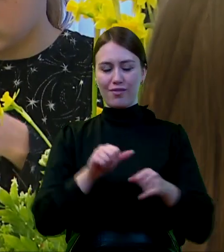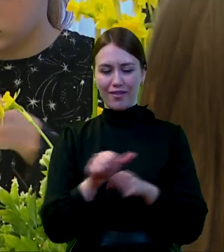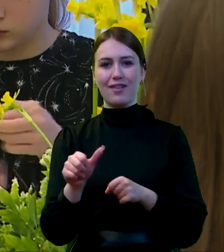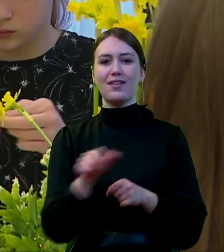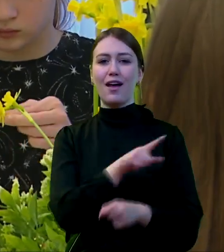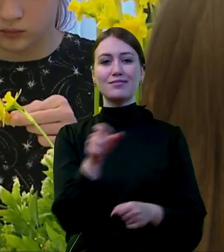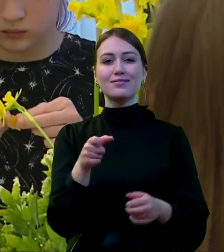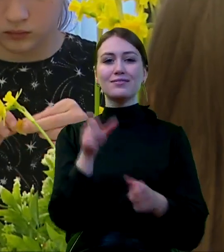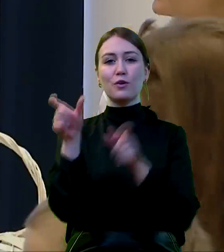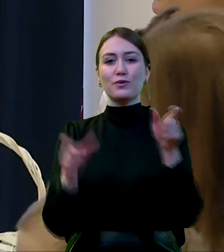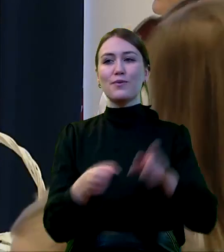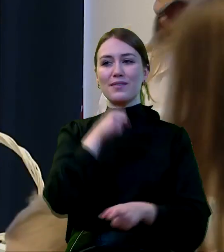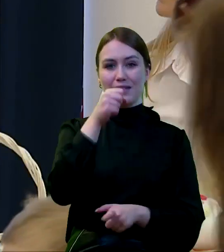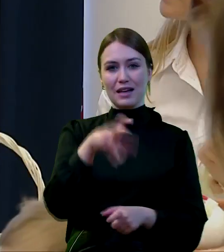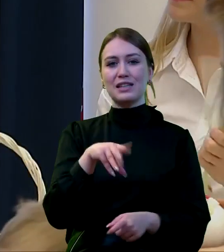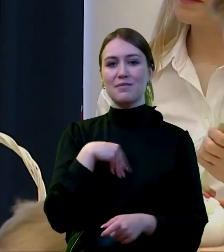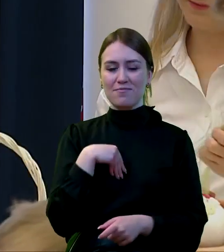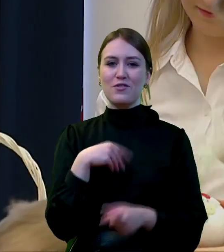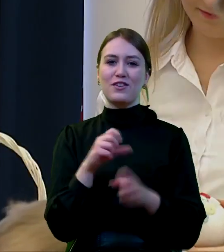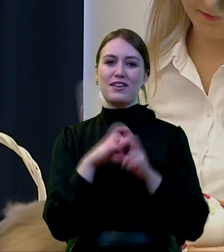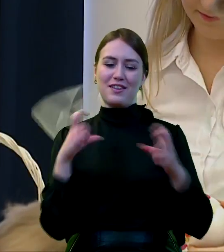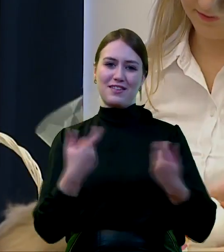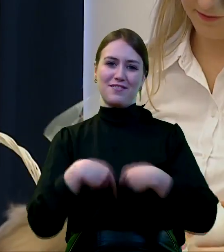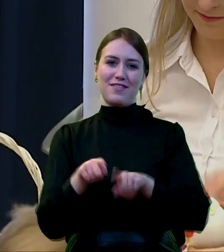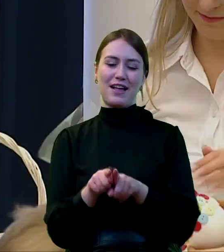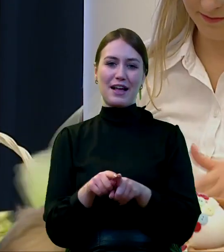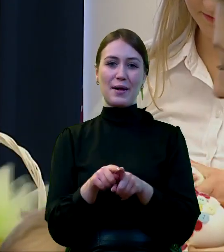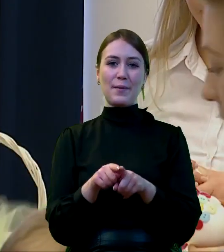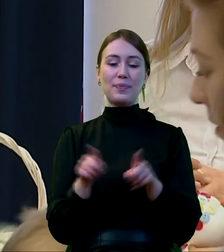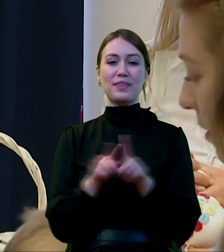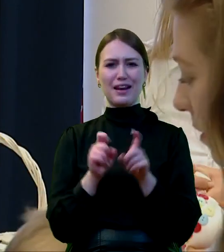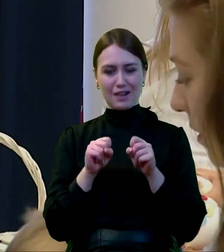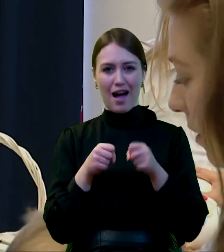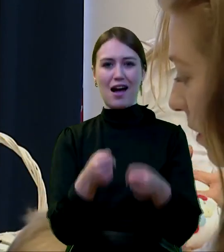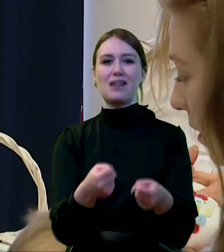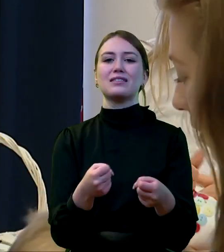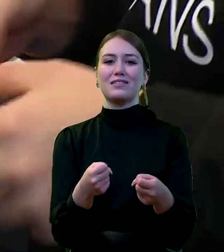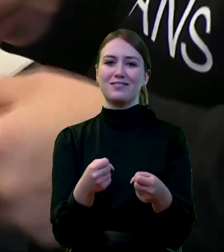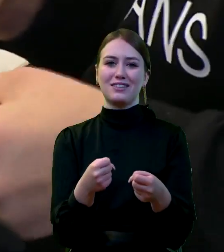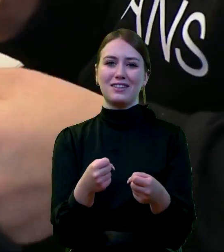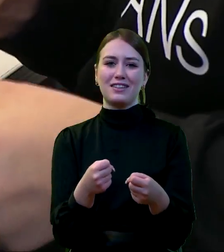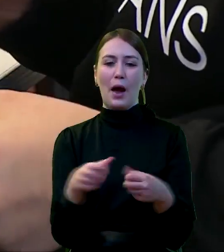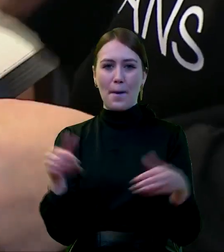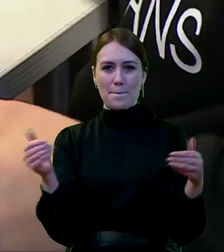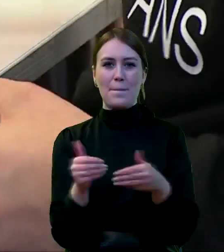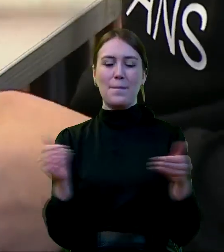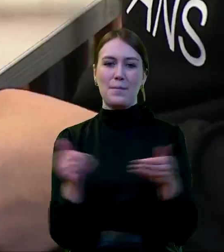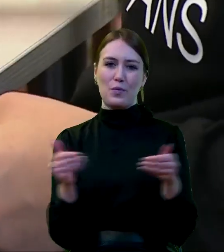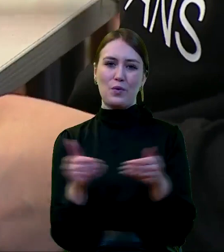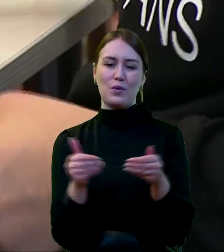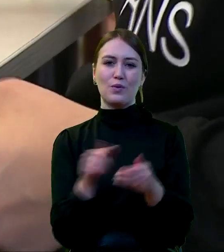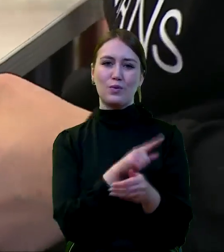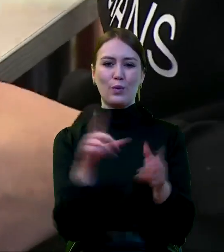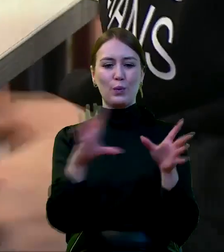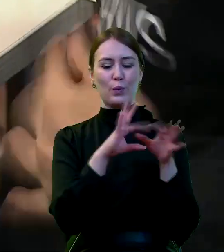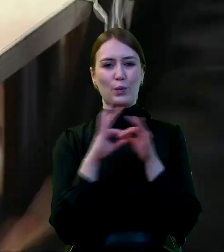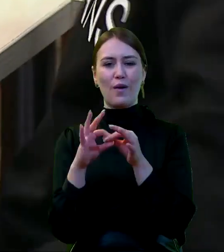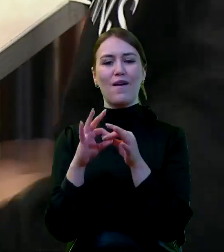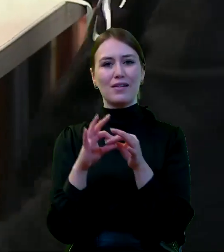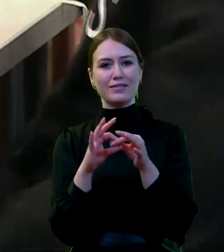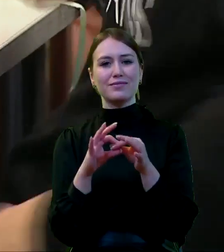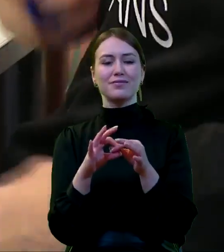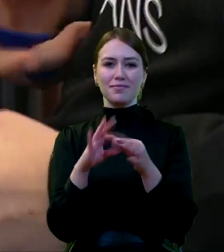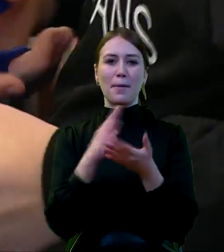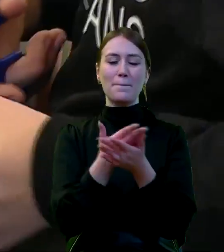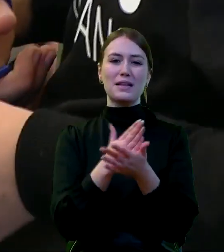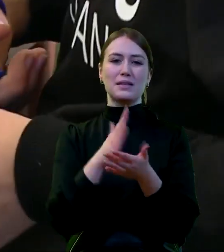spędziarzy mogą spędzać czas, spędzać również aktywnie możliwość łączenia też takiego